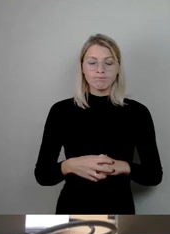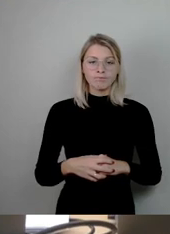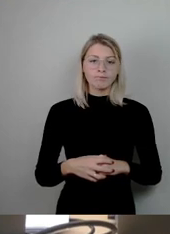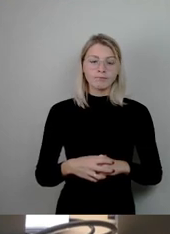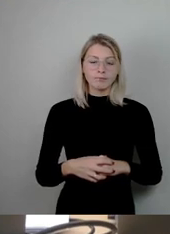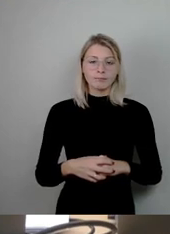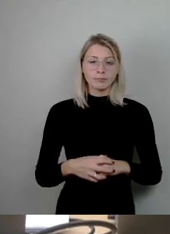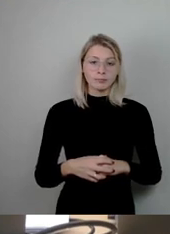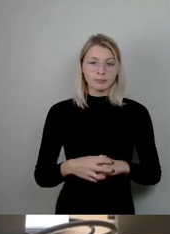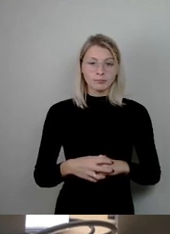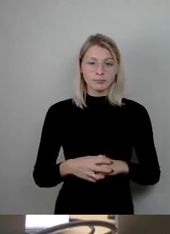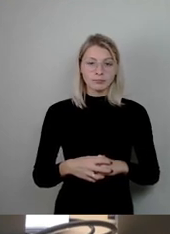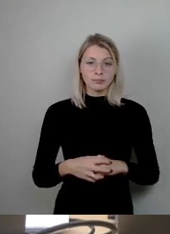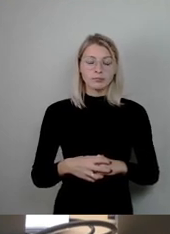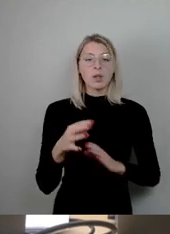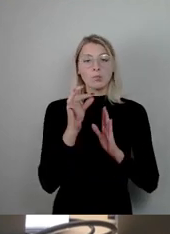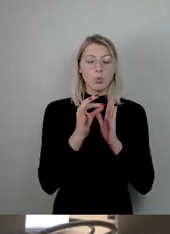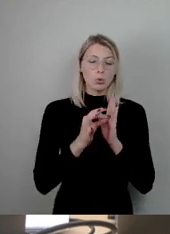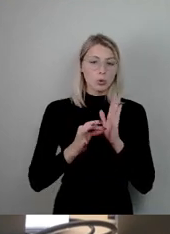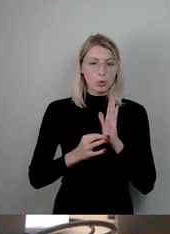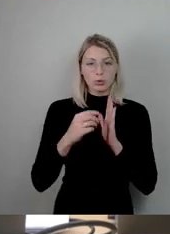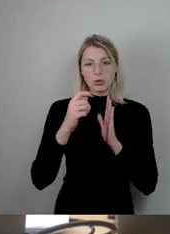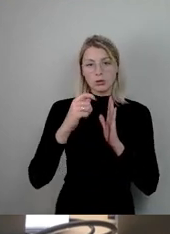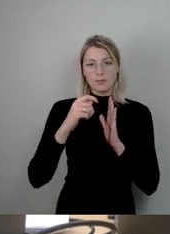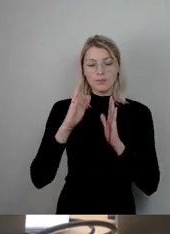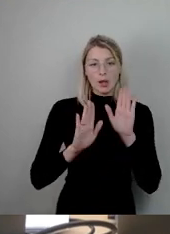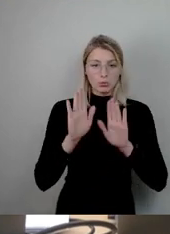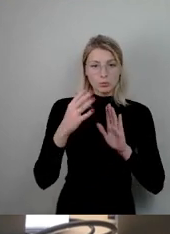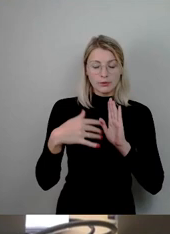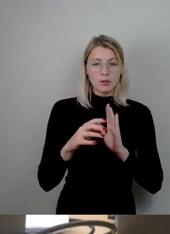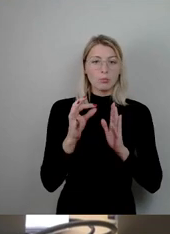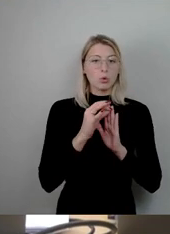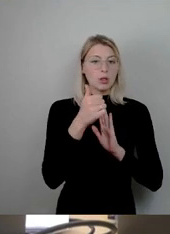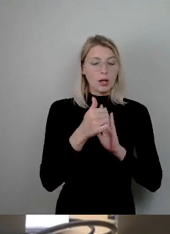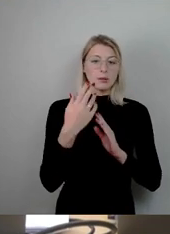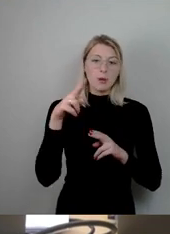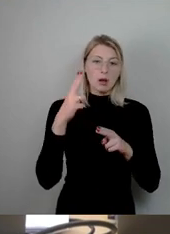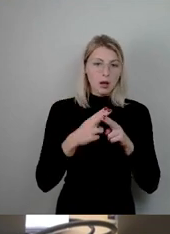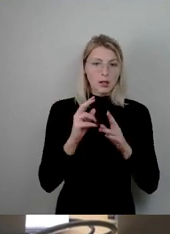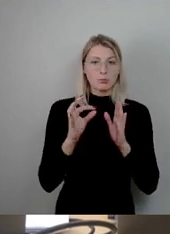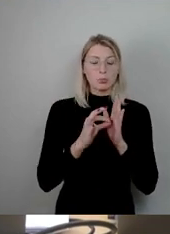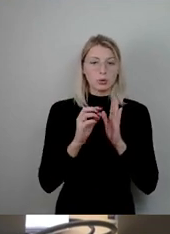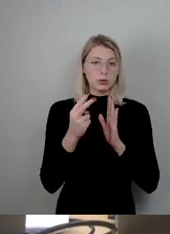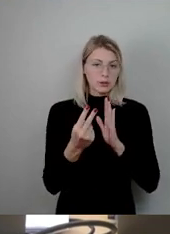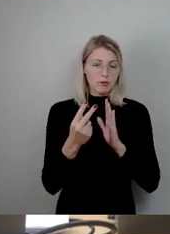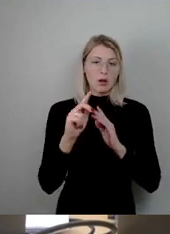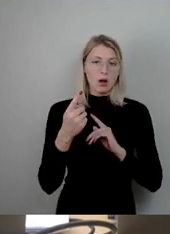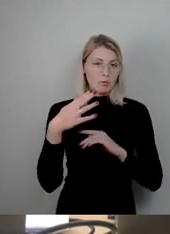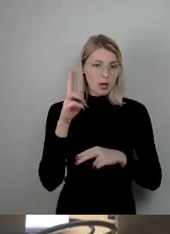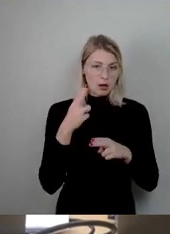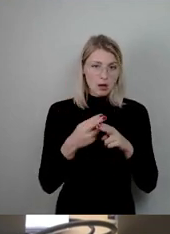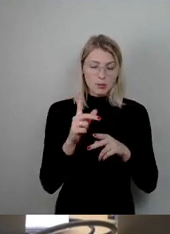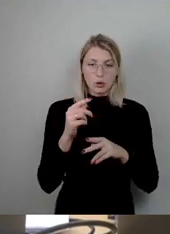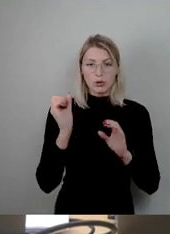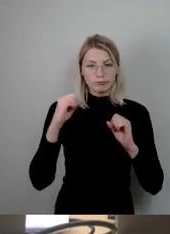Dort ist punktweise abgestimmt worden. Punkt 1 hat eine Mehrheit bekommen. Punkt 2 hat ebenfalls eine Mehrheit bekommen, also Zustimmung im